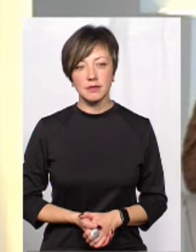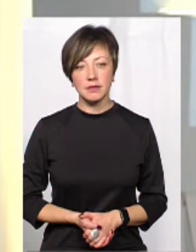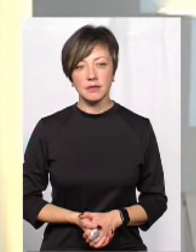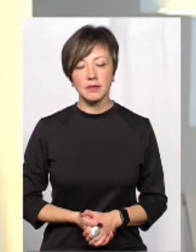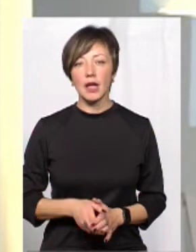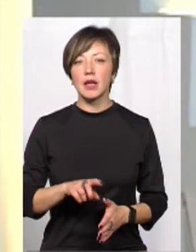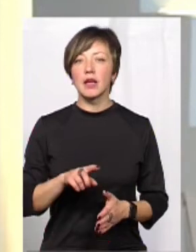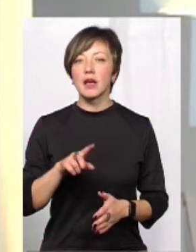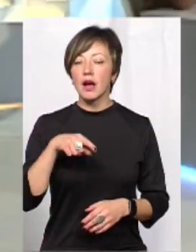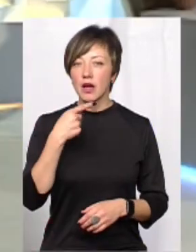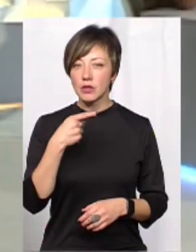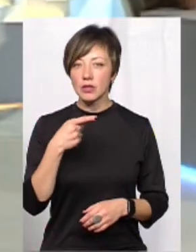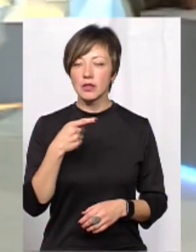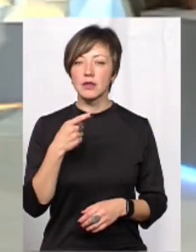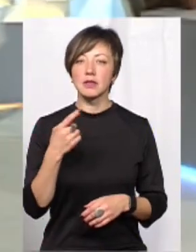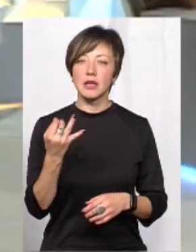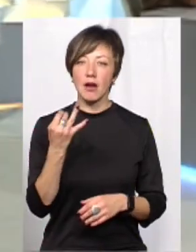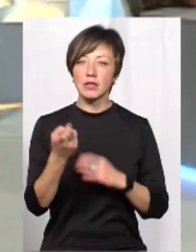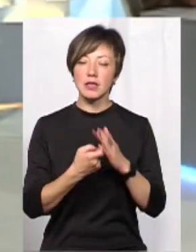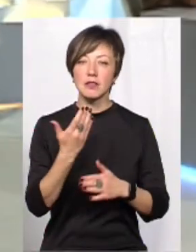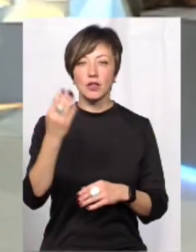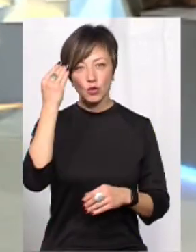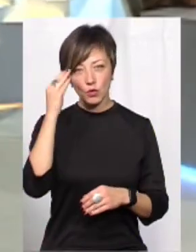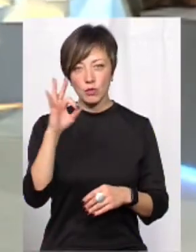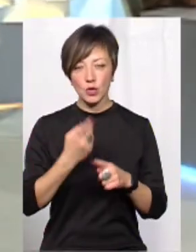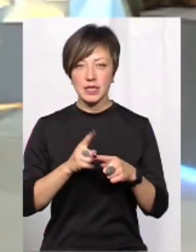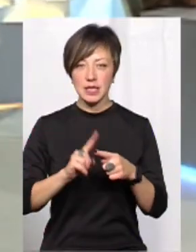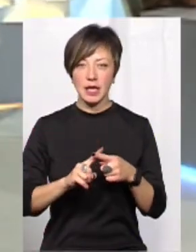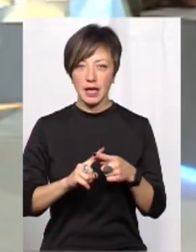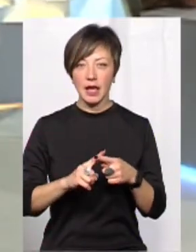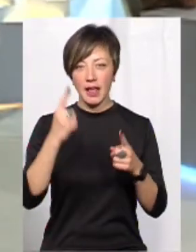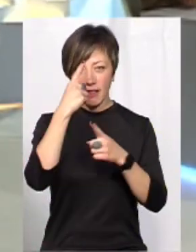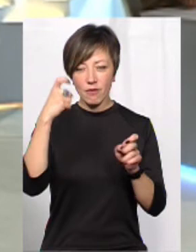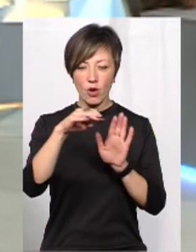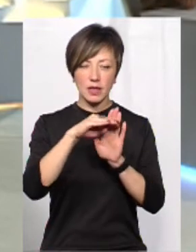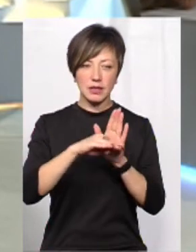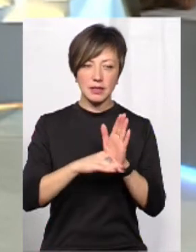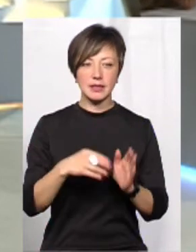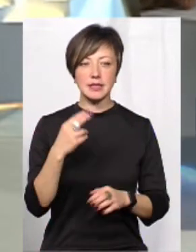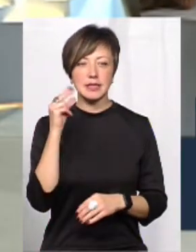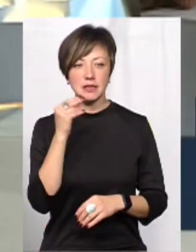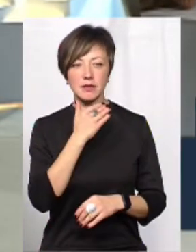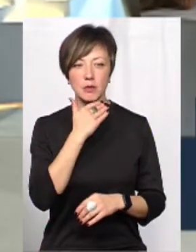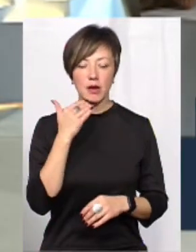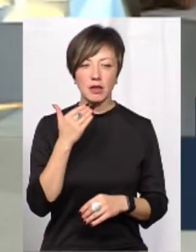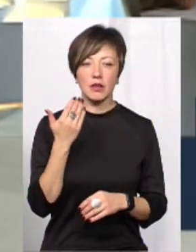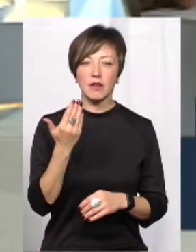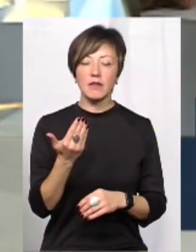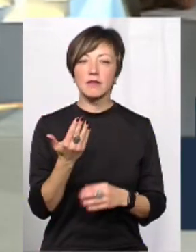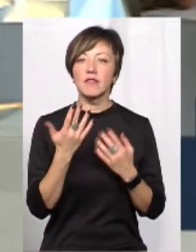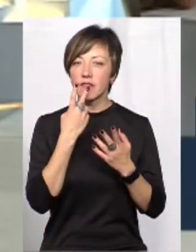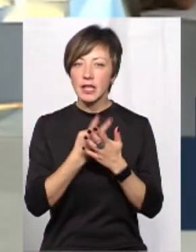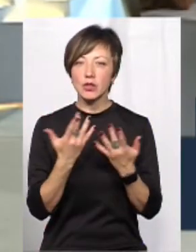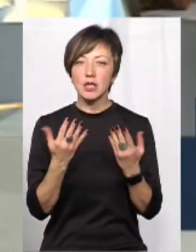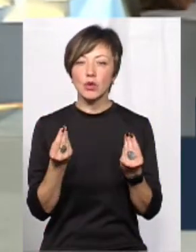Мені цікаво від вас дізнатися вашу думку стосовно цієї інфографіки. Там багато цифр, видно, скільки